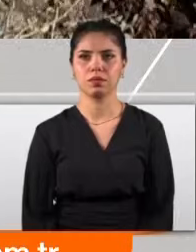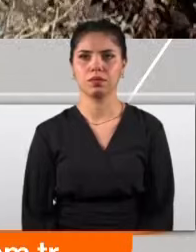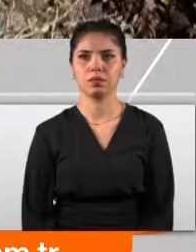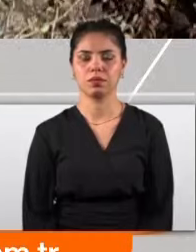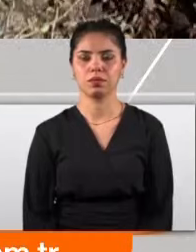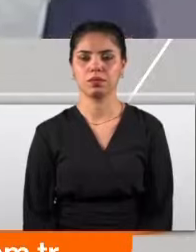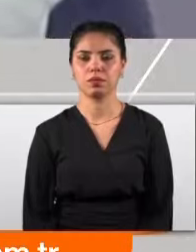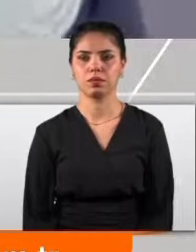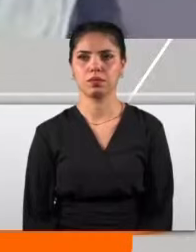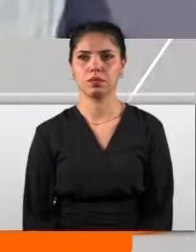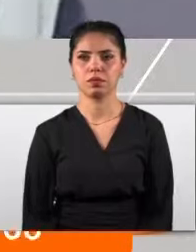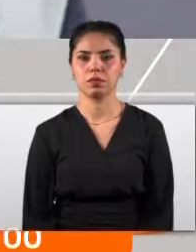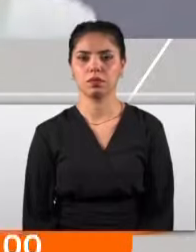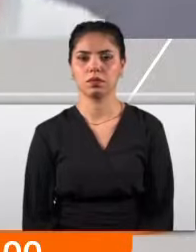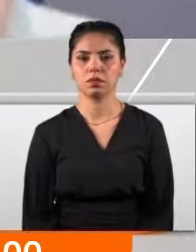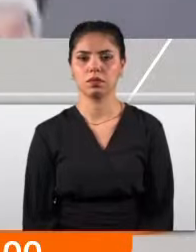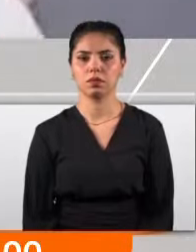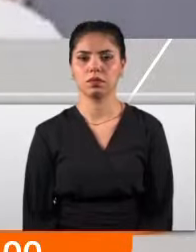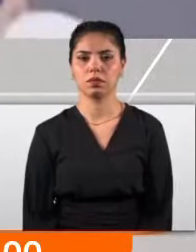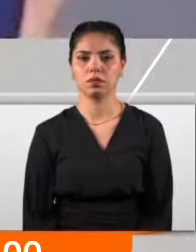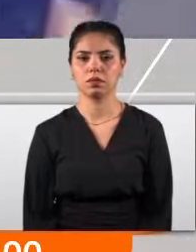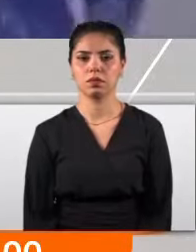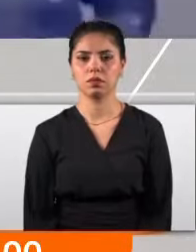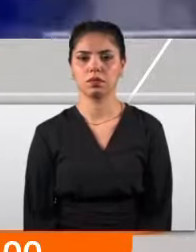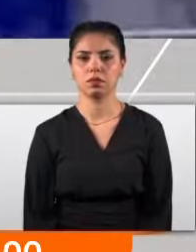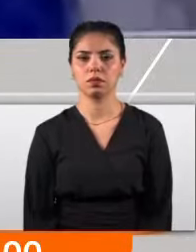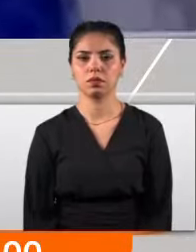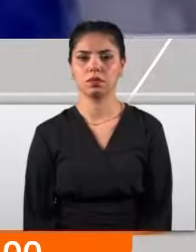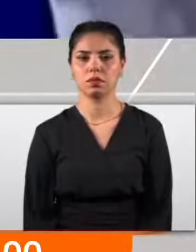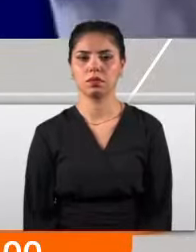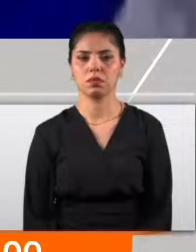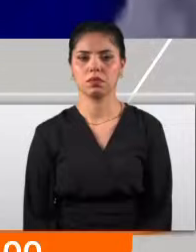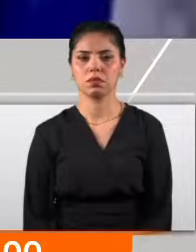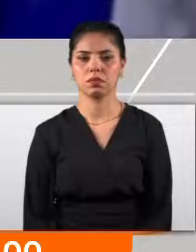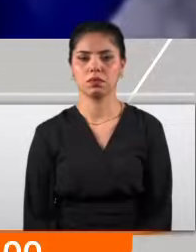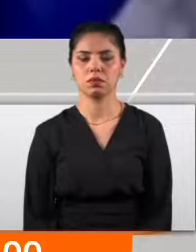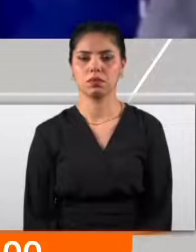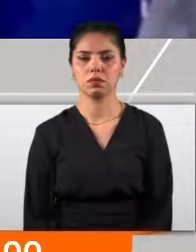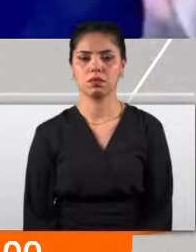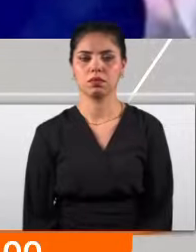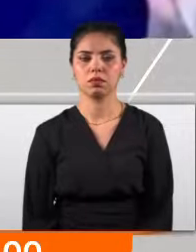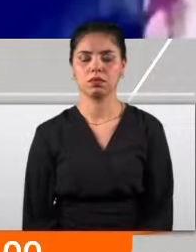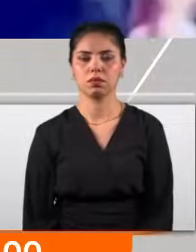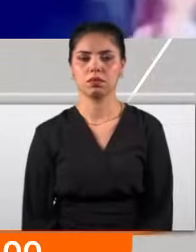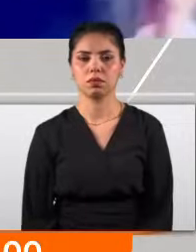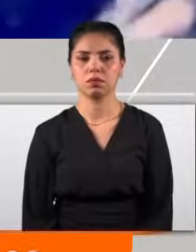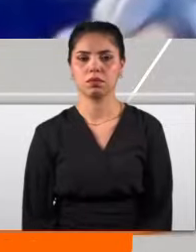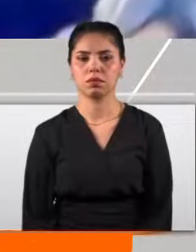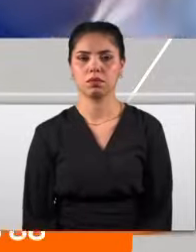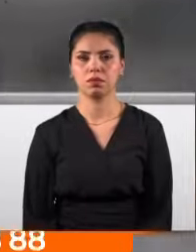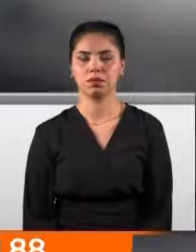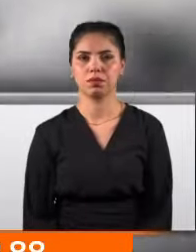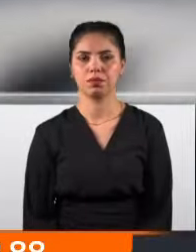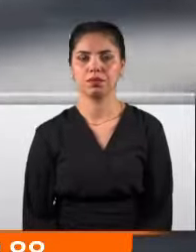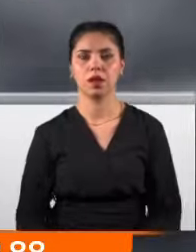ifade ettiler. Hem diplomatik yollardan hem de Interpol vasıtasıyla Türkiye'ye iadelerini